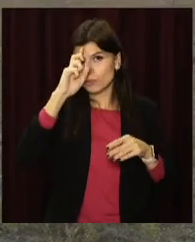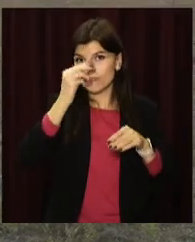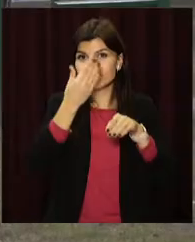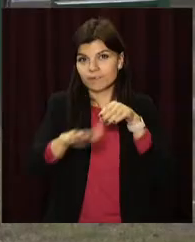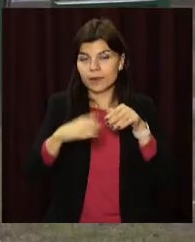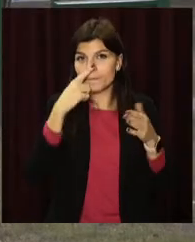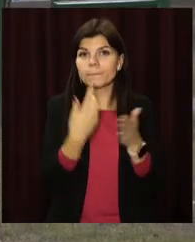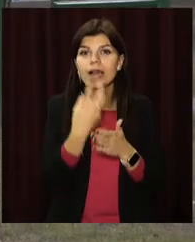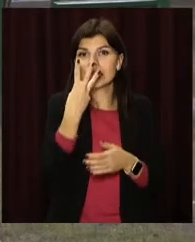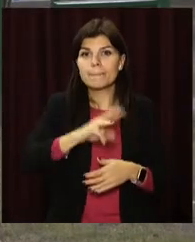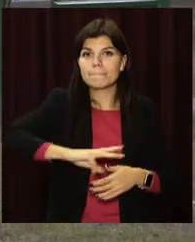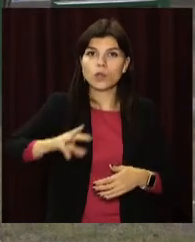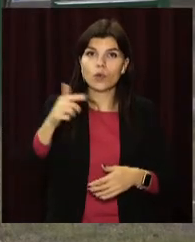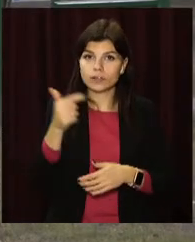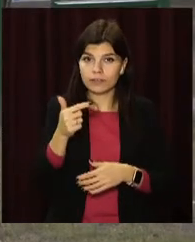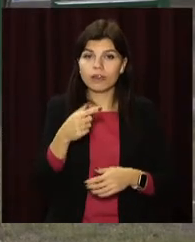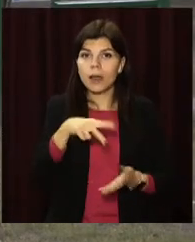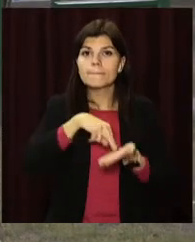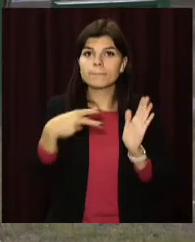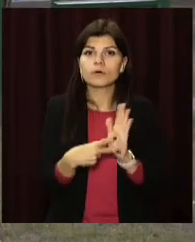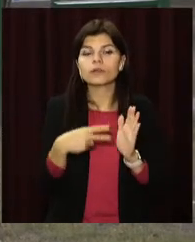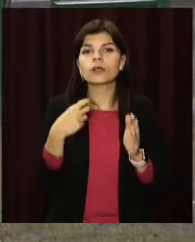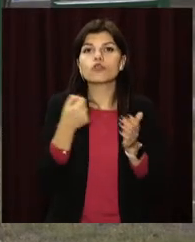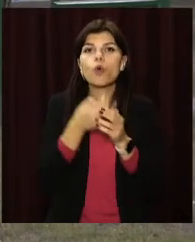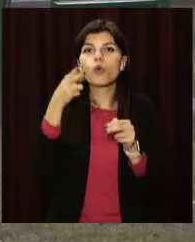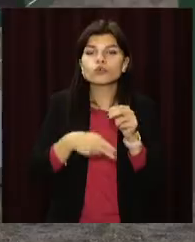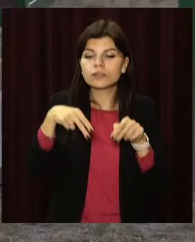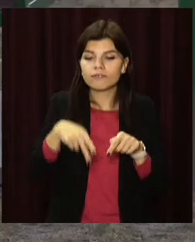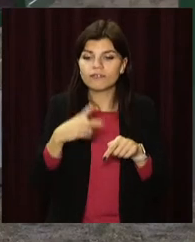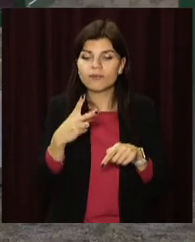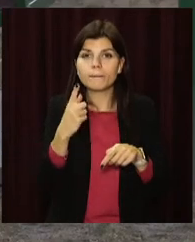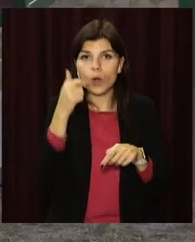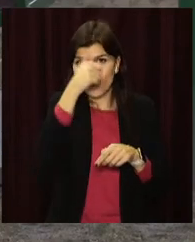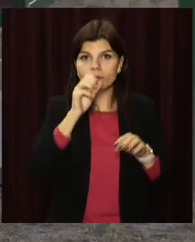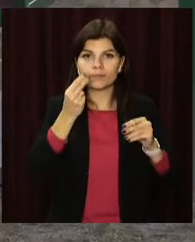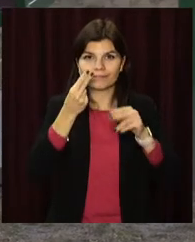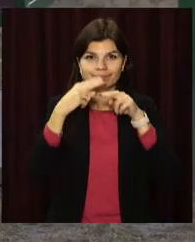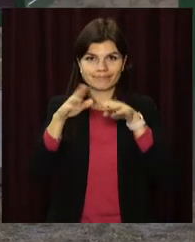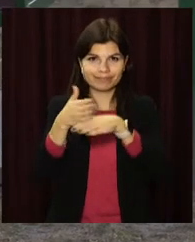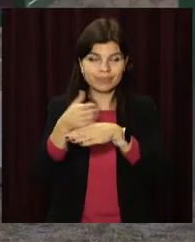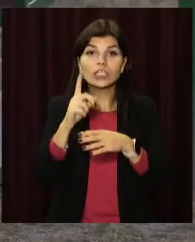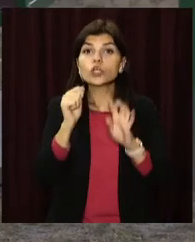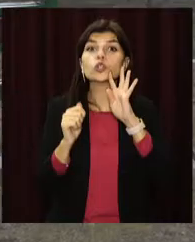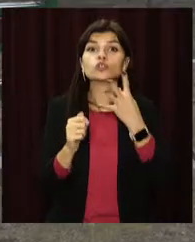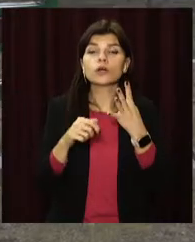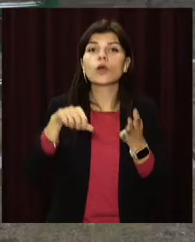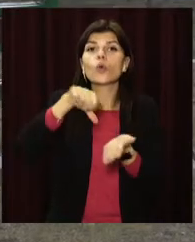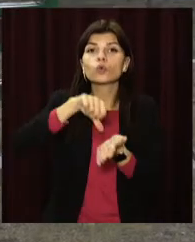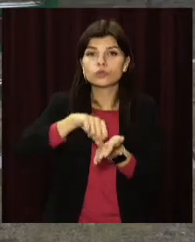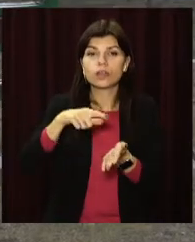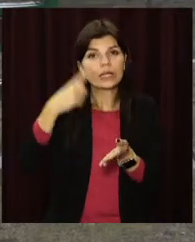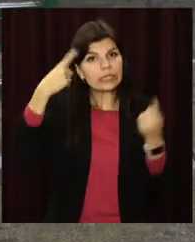виділили понад 3 мільйони гривень. Їх планують втілити до кінця 2021-го. Загалом за 4 роки бюджети участі